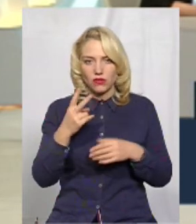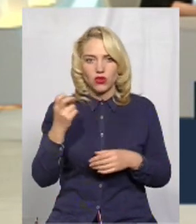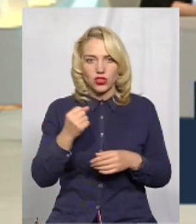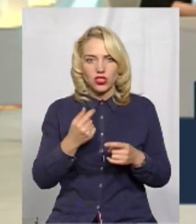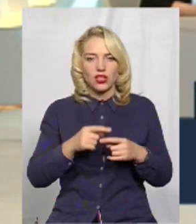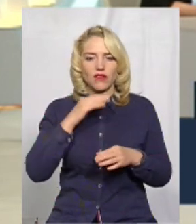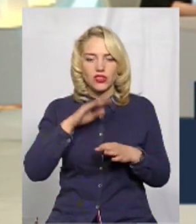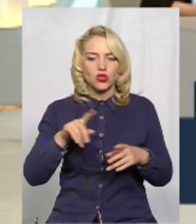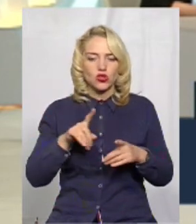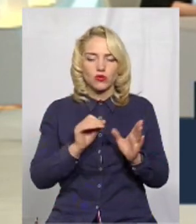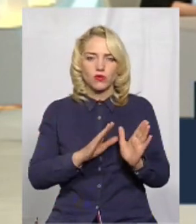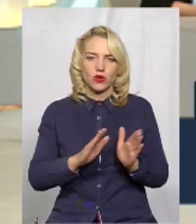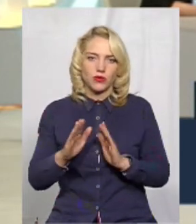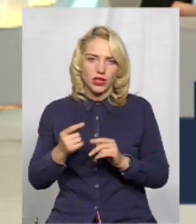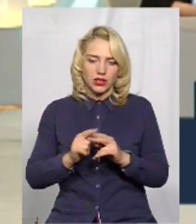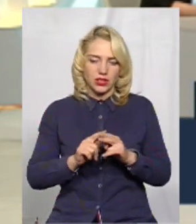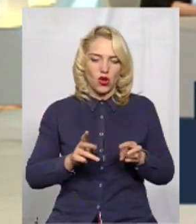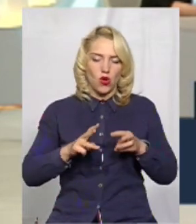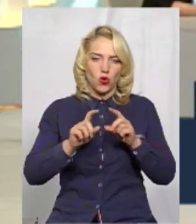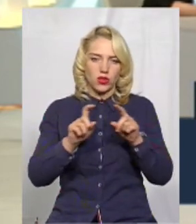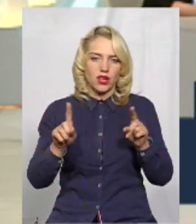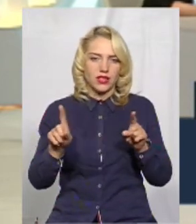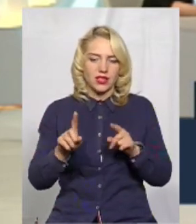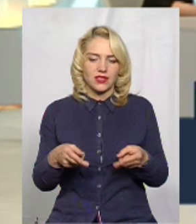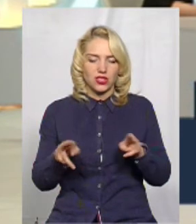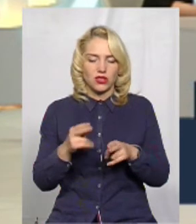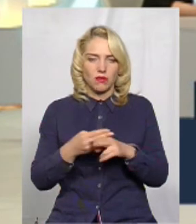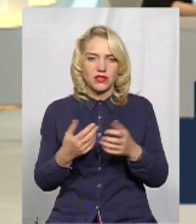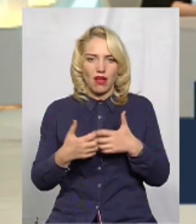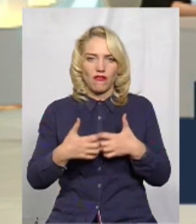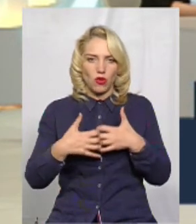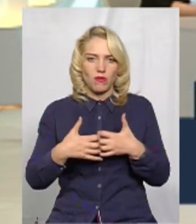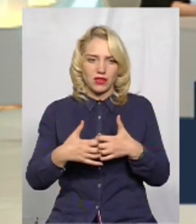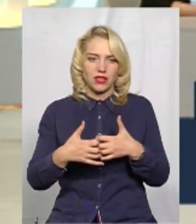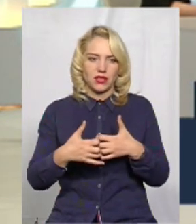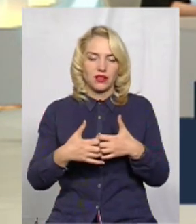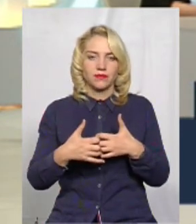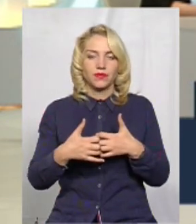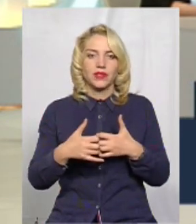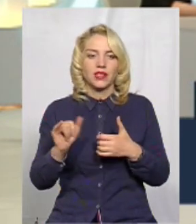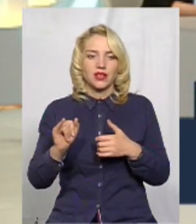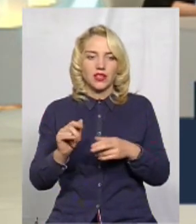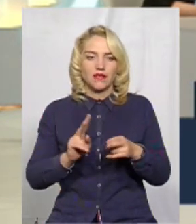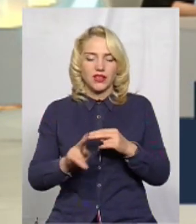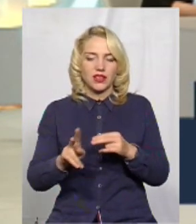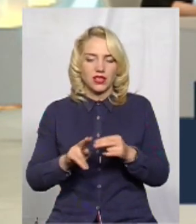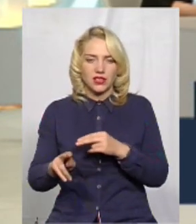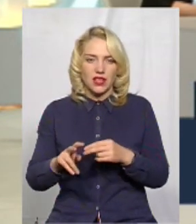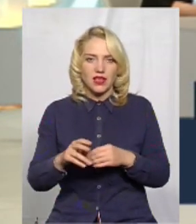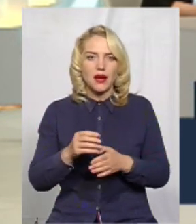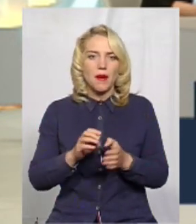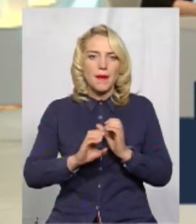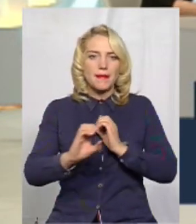привести до ладу і ті от котельні, про які ви згадували, що залишилися без автоматики, і відрізані мережі?